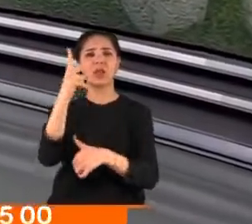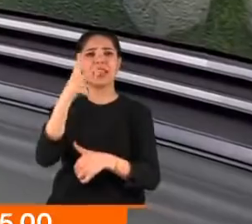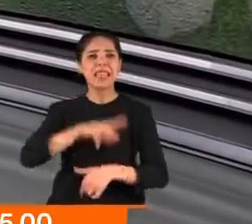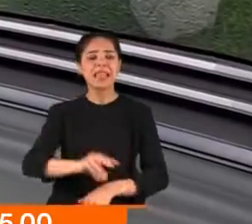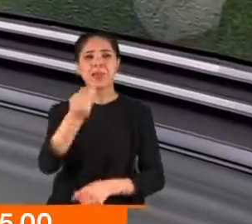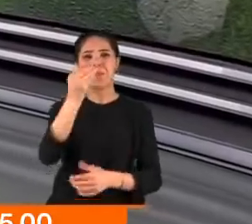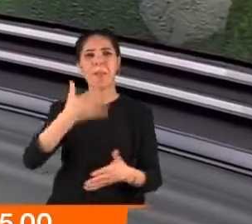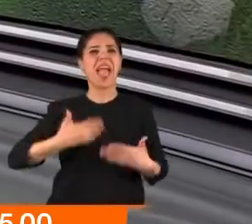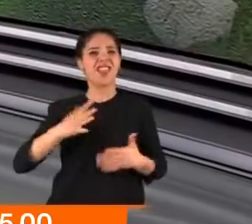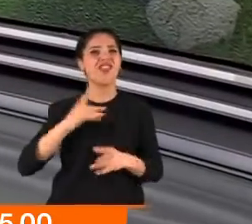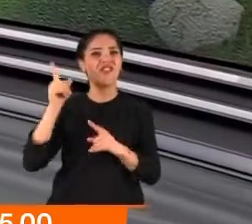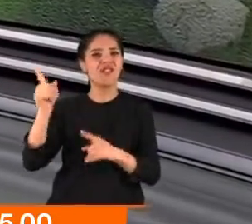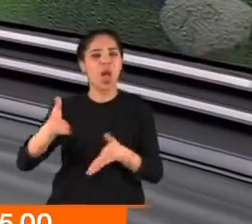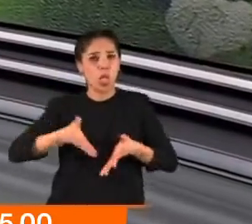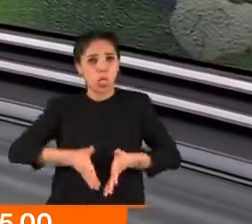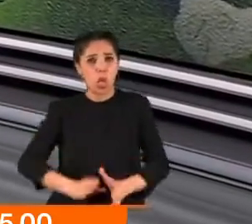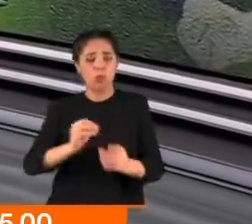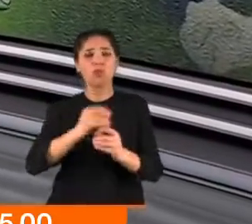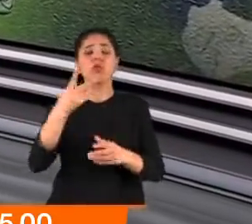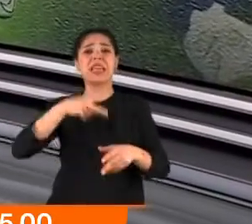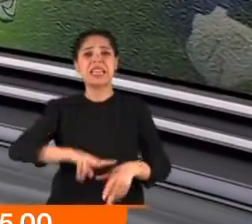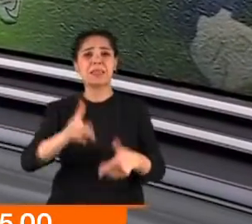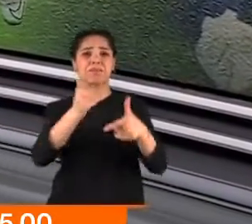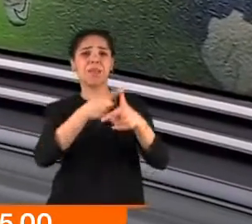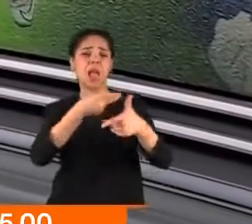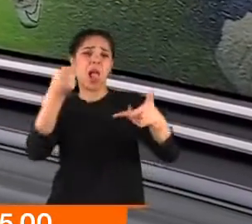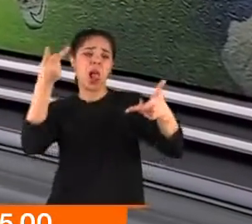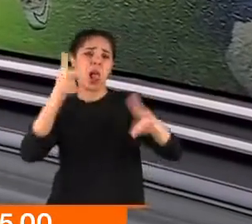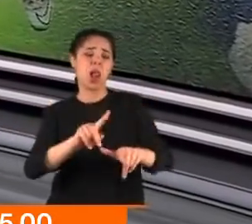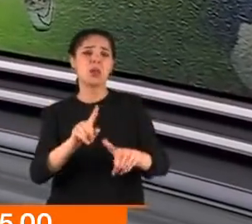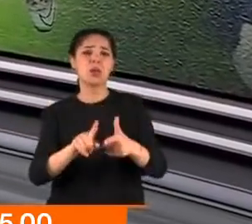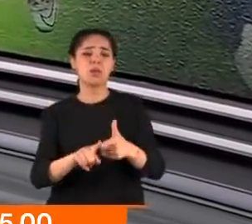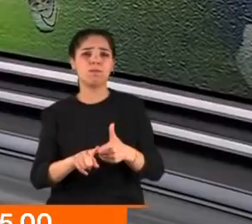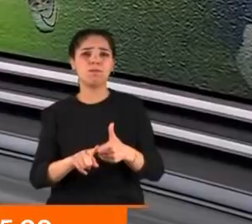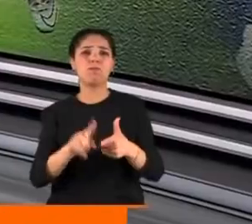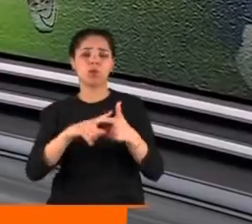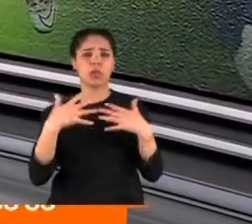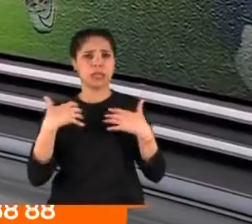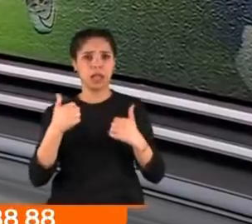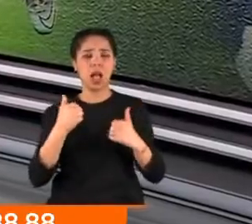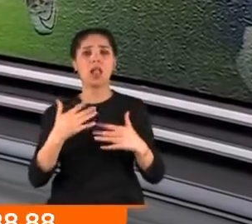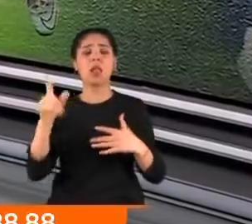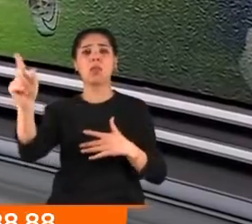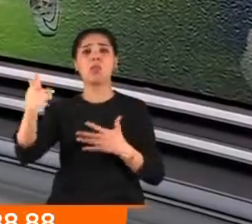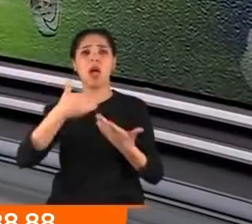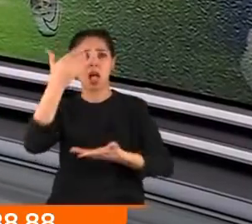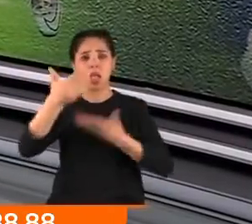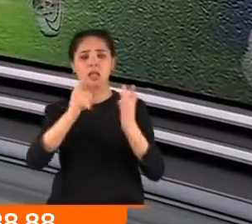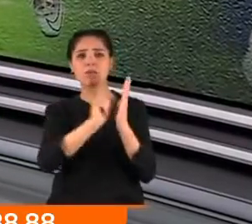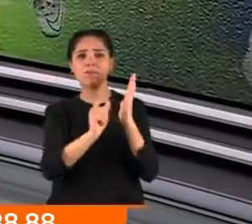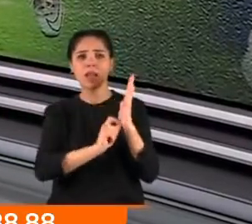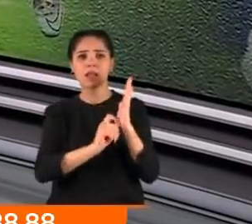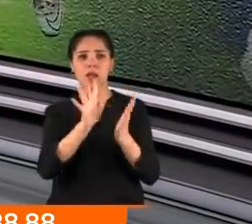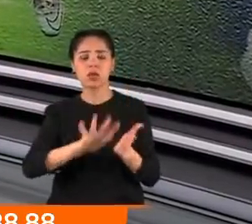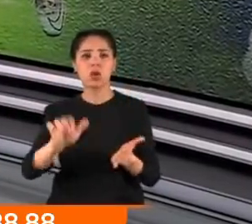süredir ikiz bebek heyecanı yaşıyordu. Doğum sırasında ikizlerden biri ne yazık ki hayatını kaybetti. Yaşadığı acıyı satırlara döken Ronaldo